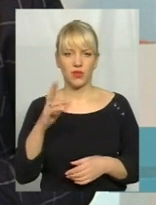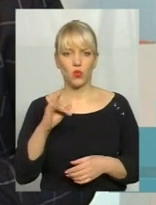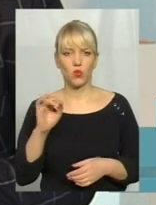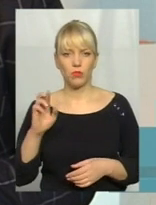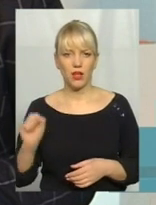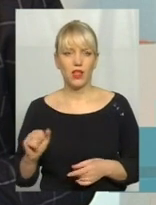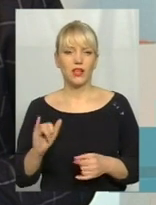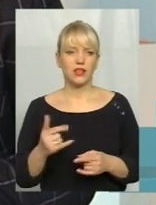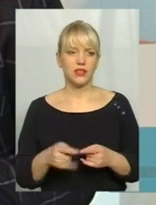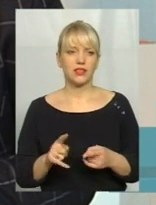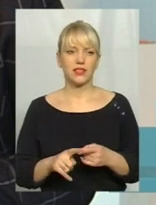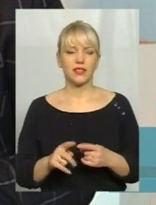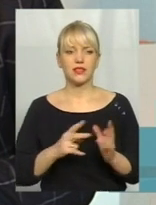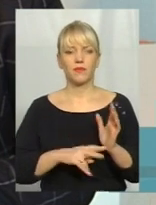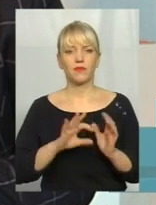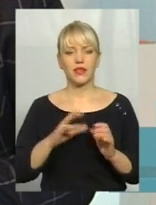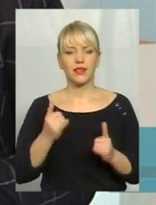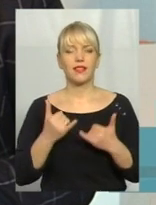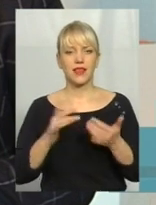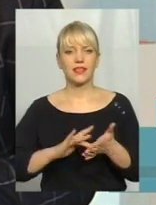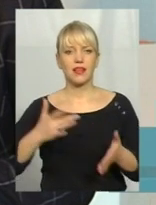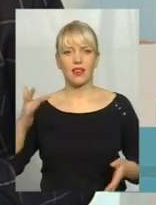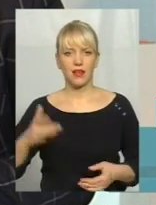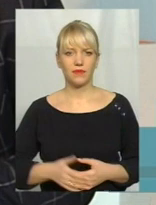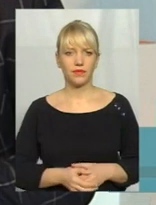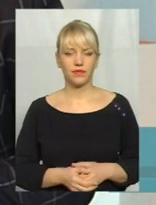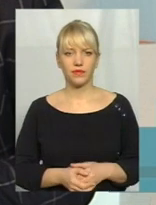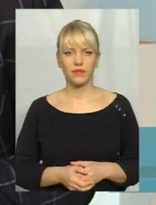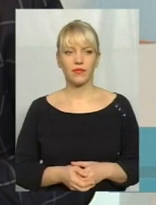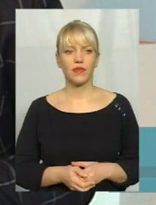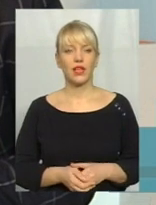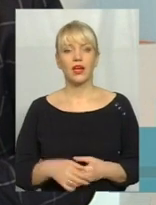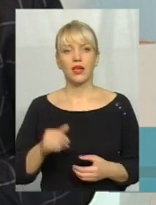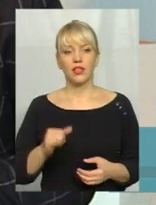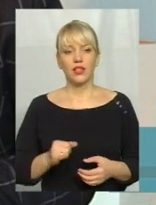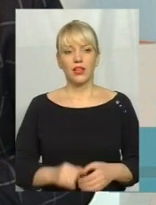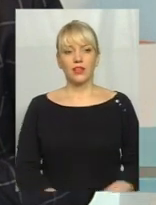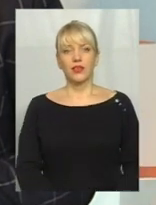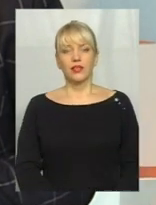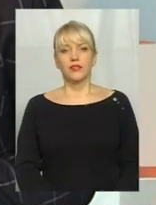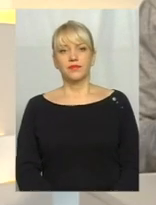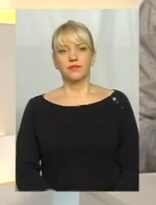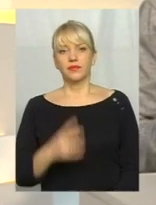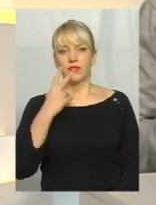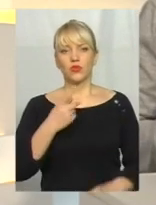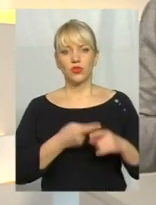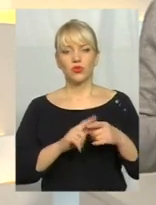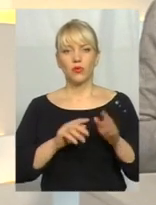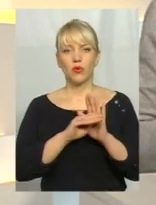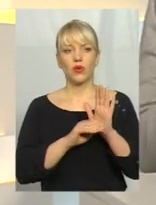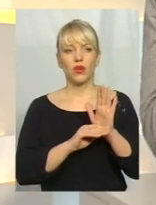решта – це 0,75 для скла. І от знову таки зазирає в цю програму